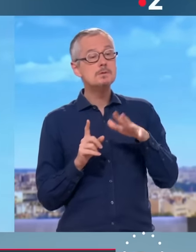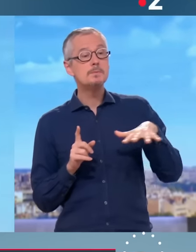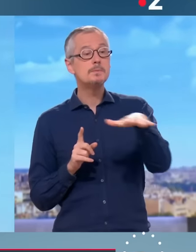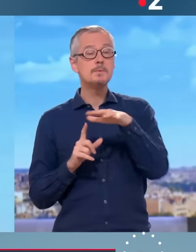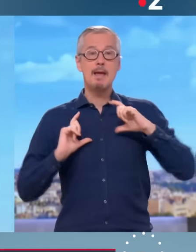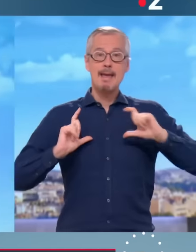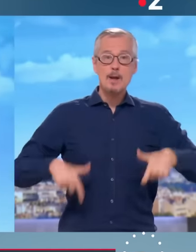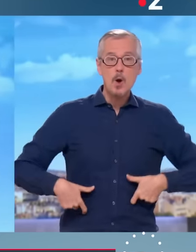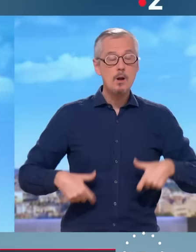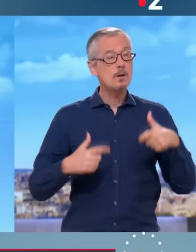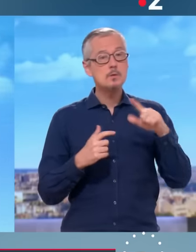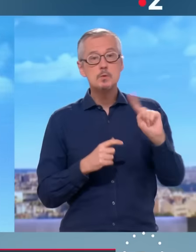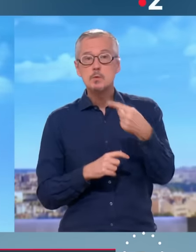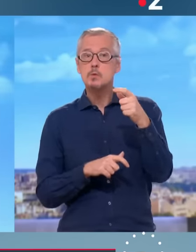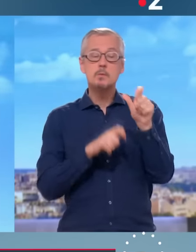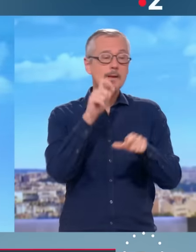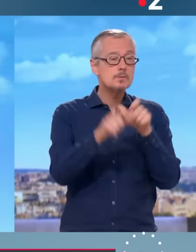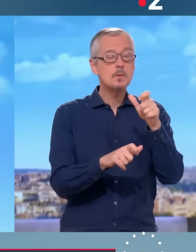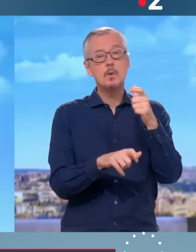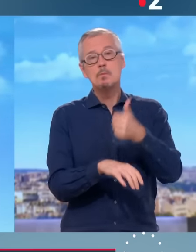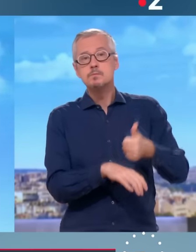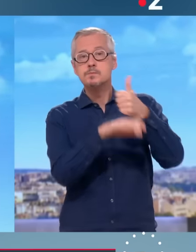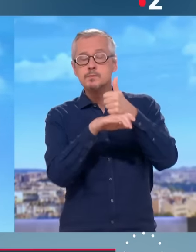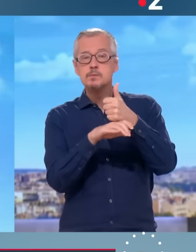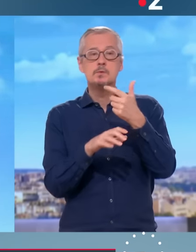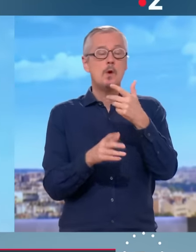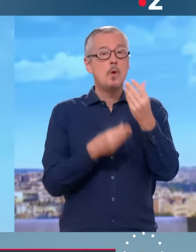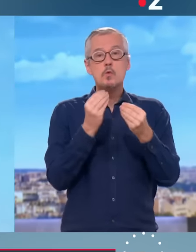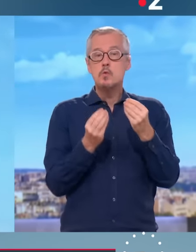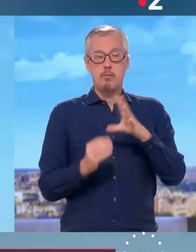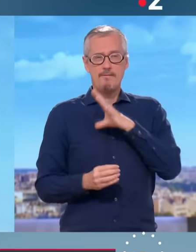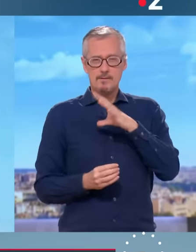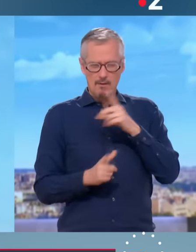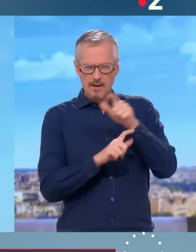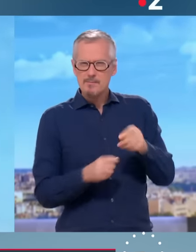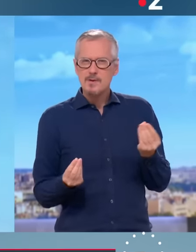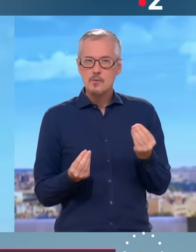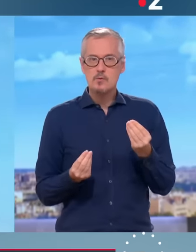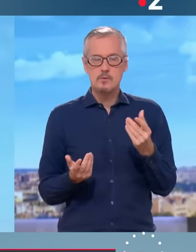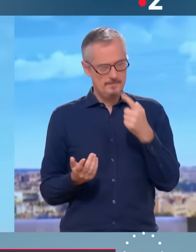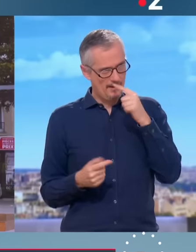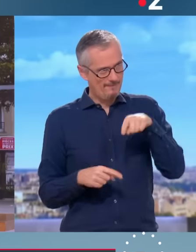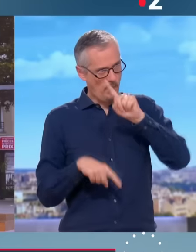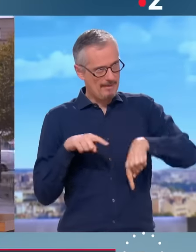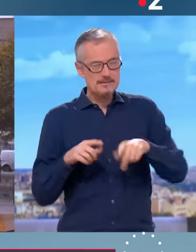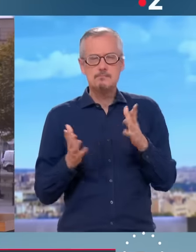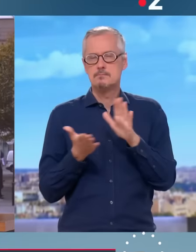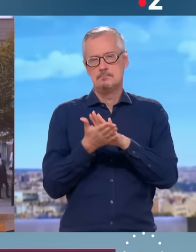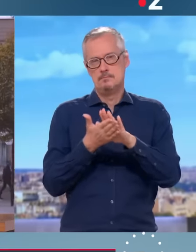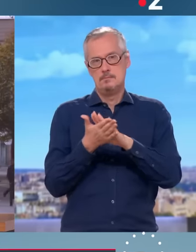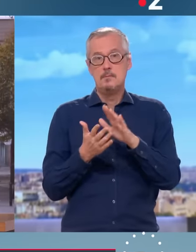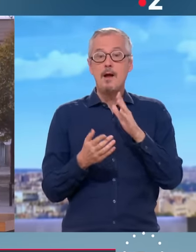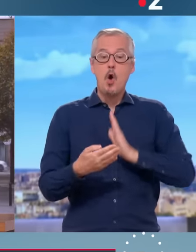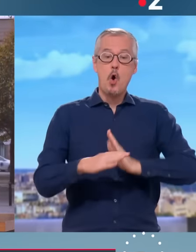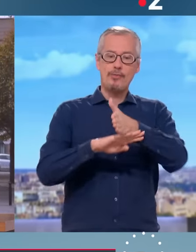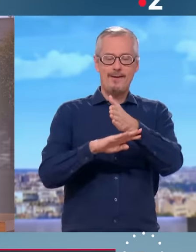? Non. Est-ce qu'il faut laisser rentrer les abayas dans les collèges et les ? Ce que je pense,'est qu'au moment de la rentrée scolaire, ça doit être une fête.